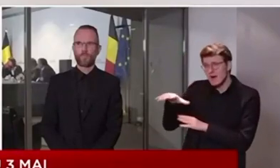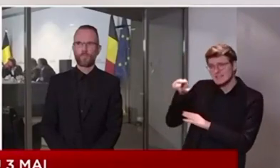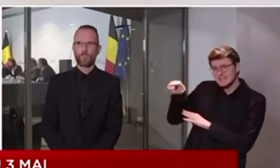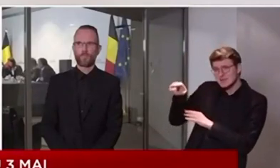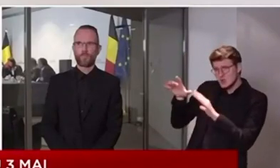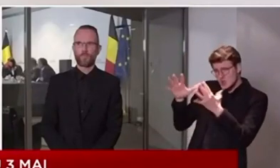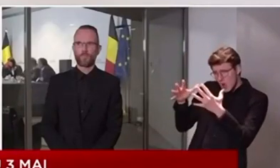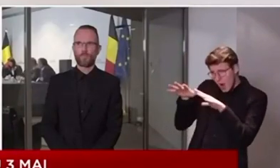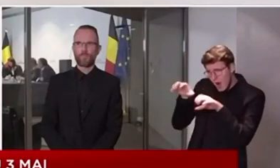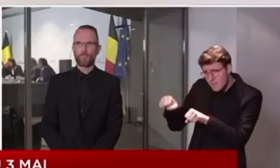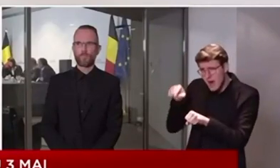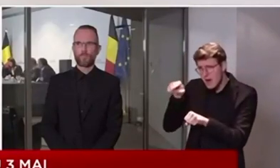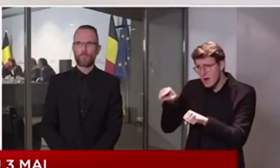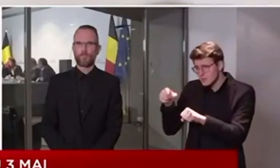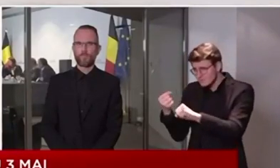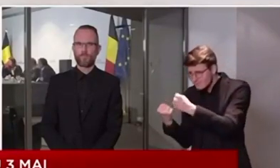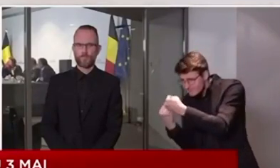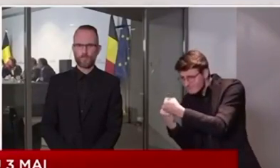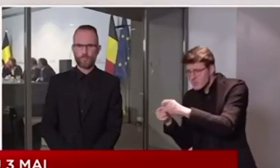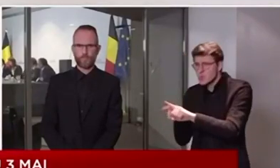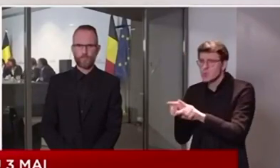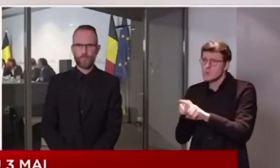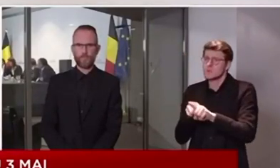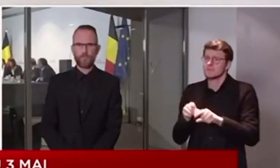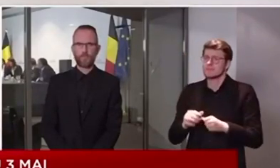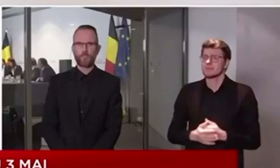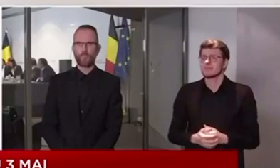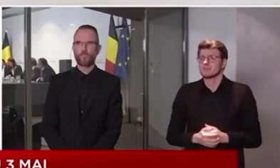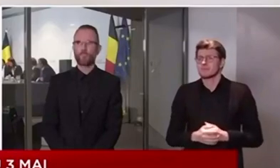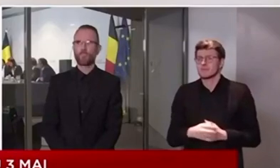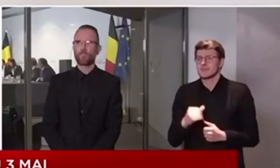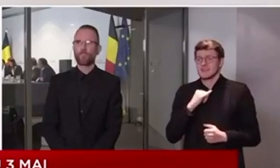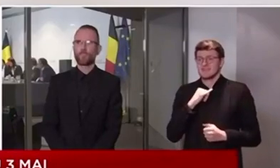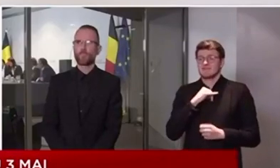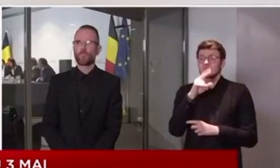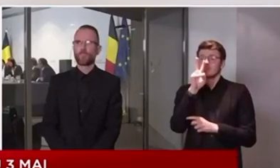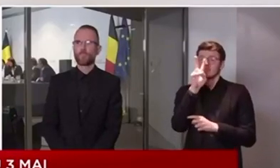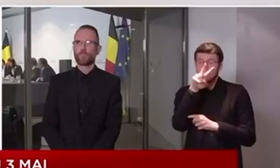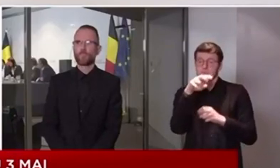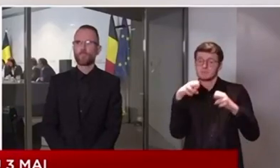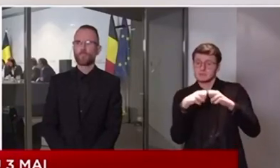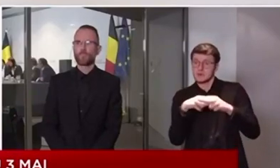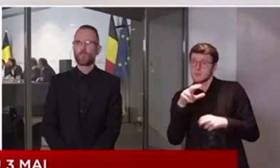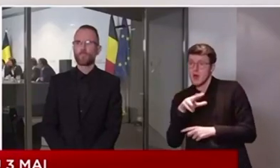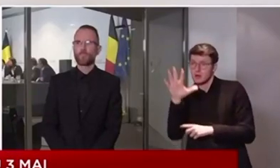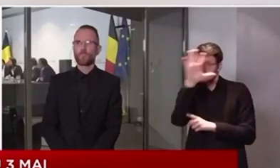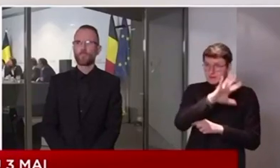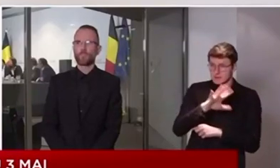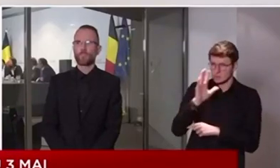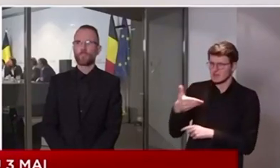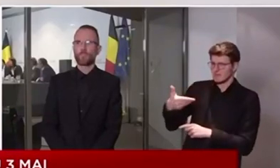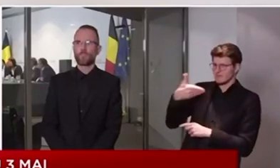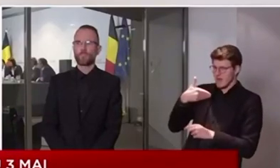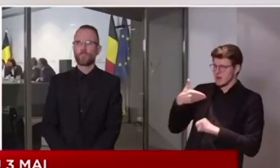d'urgence. Ainsi, par exemple, nous avons répondu à l'appel des régions